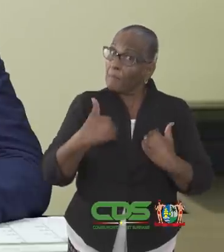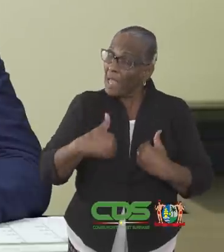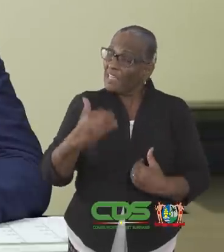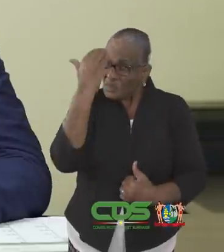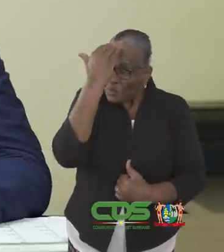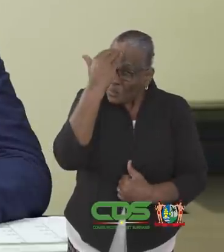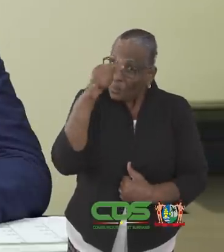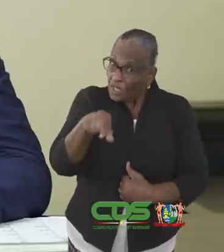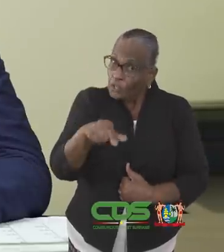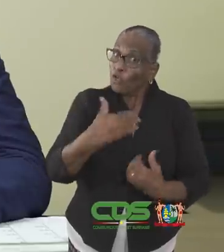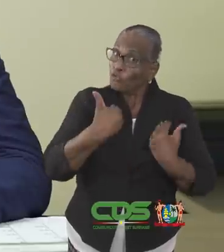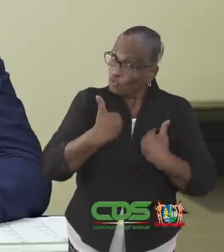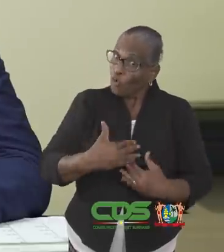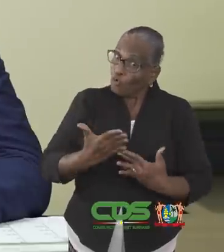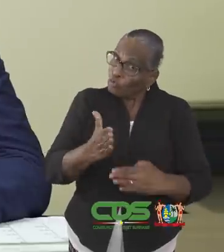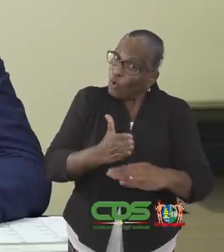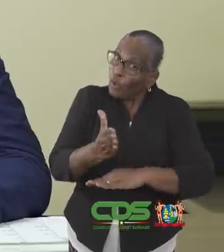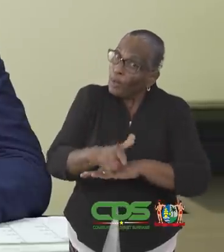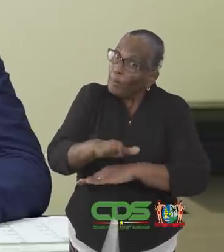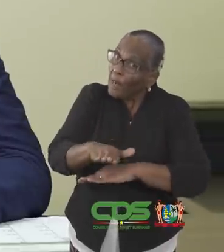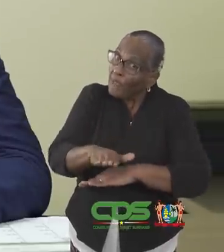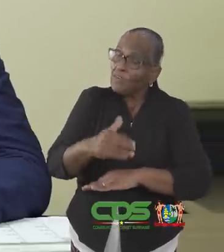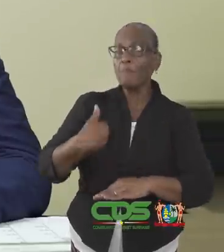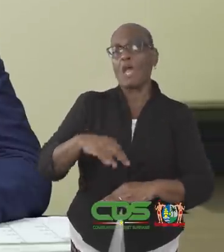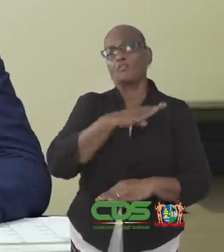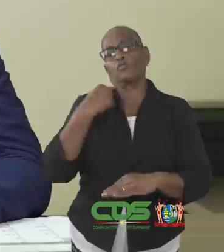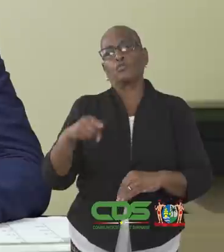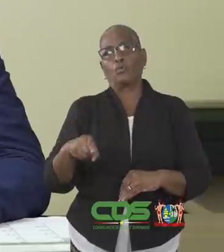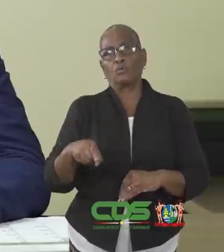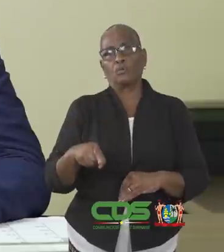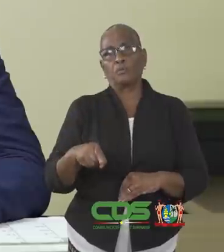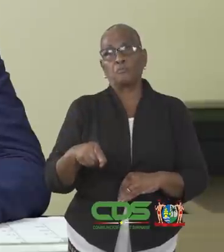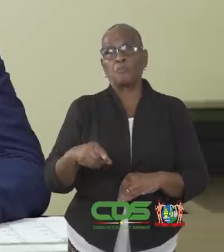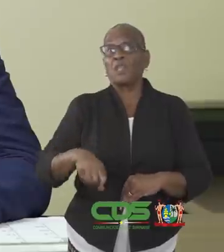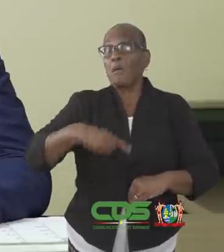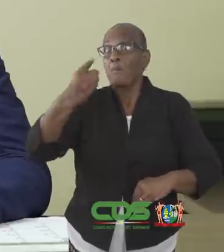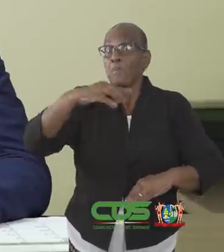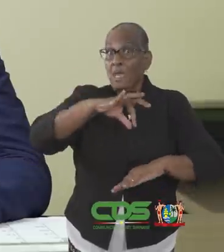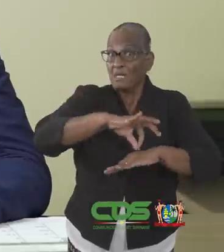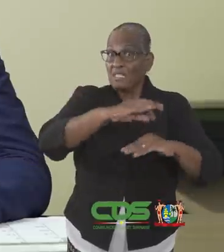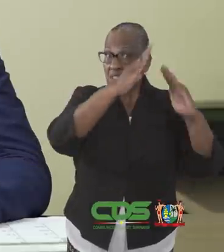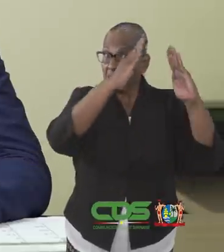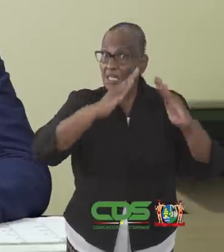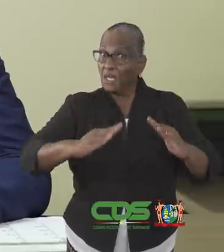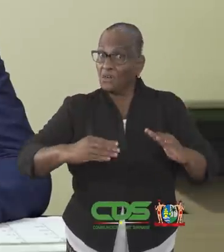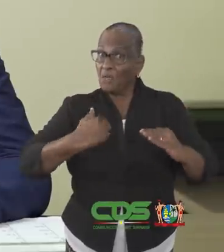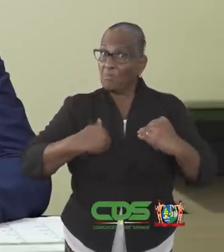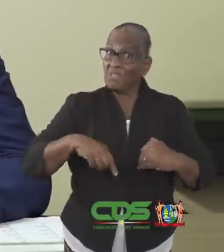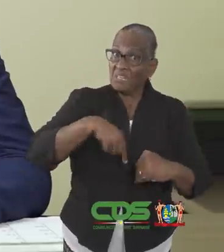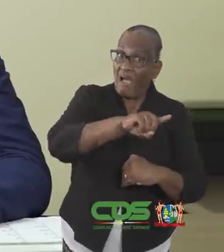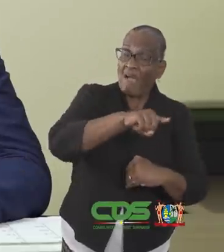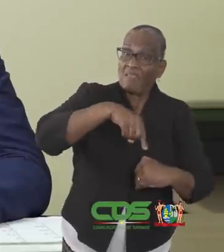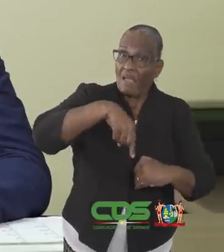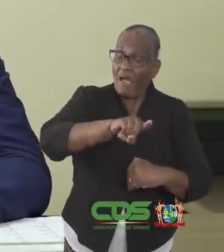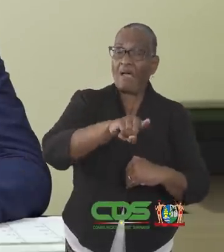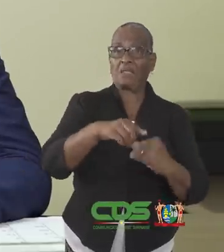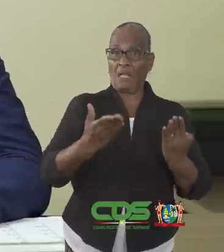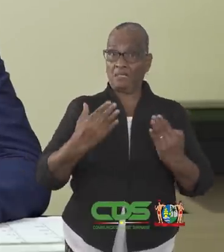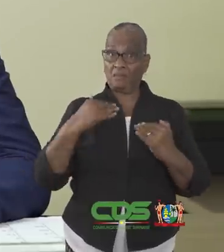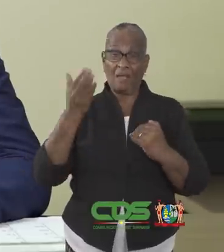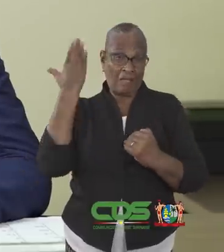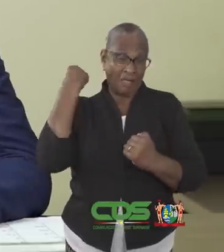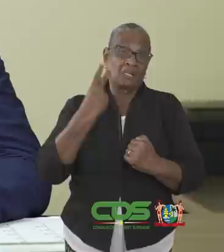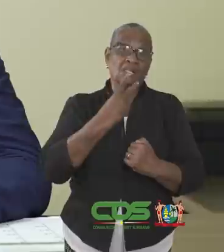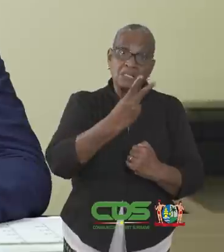zullen verliezen als dit gedrag verder gaat. Er zullen meer mensen in ziekenhuizen belanden en zoals we al